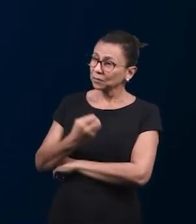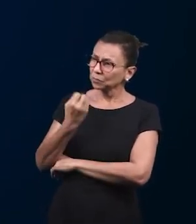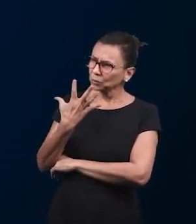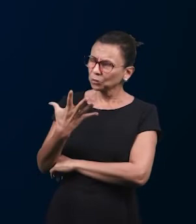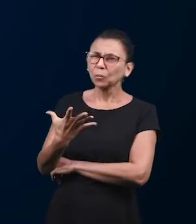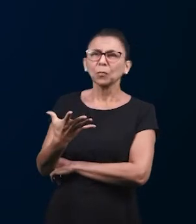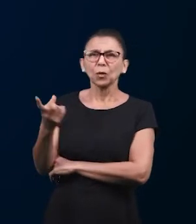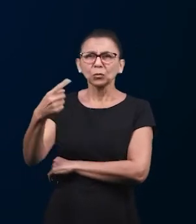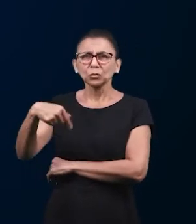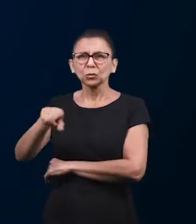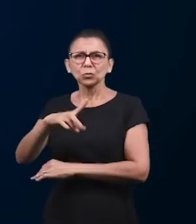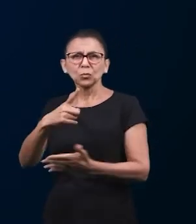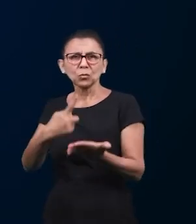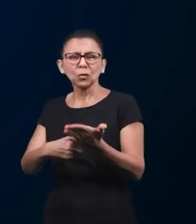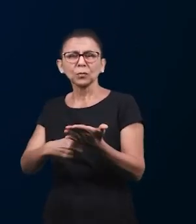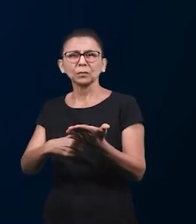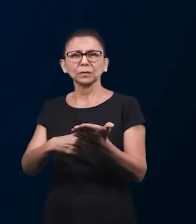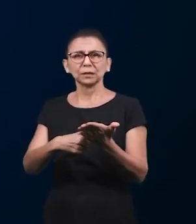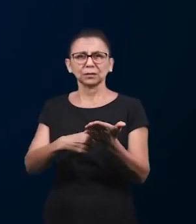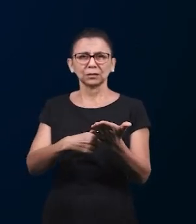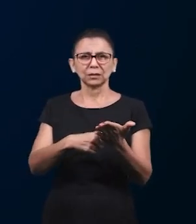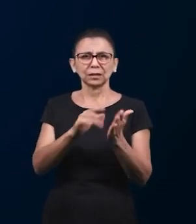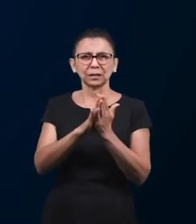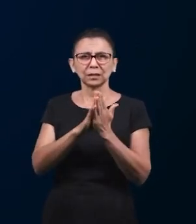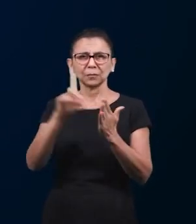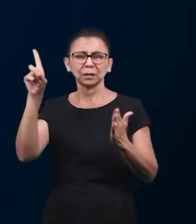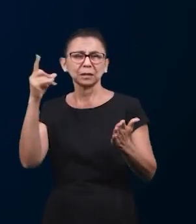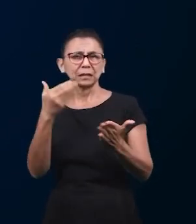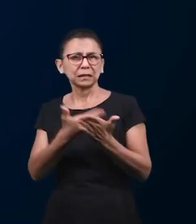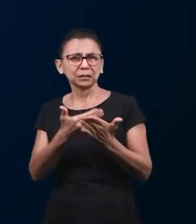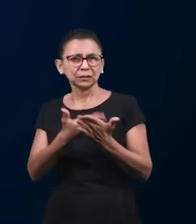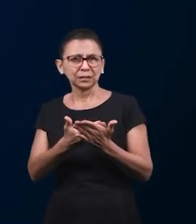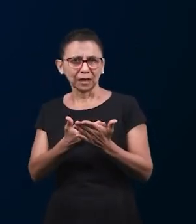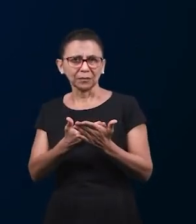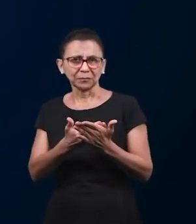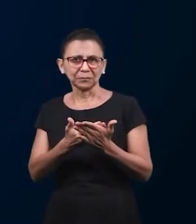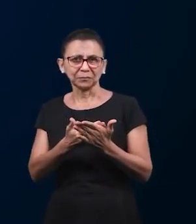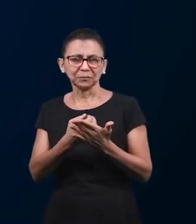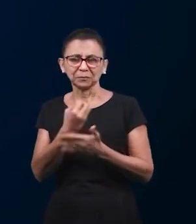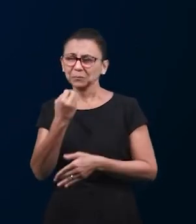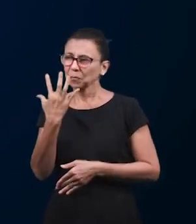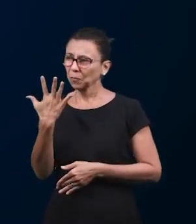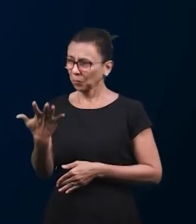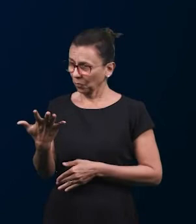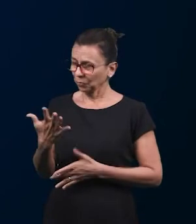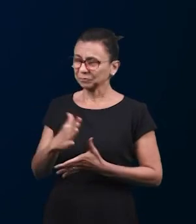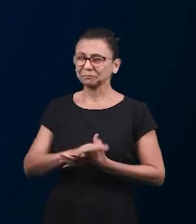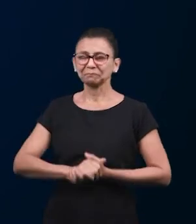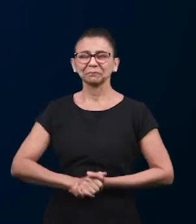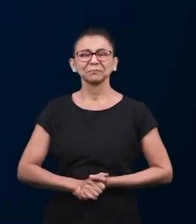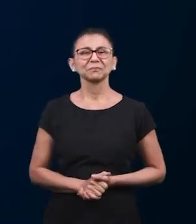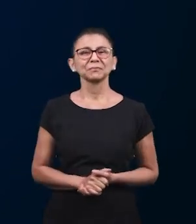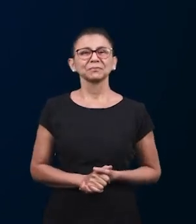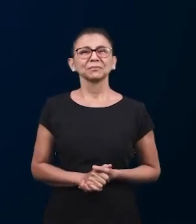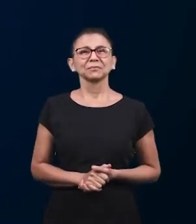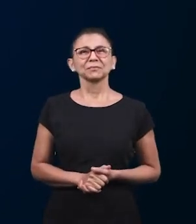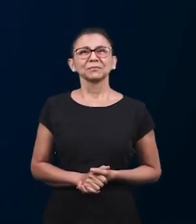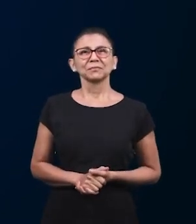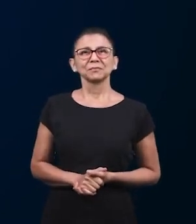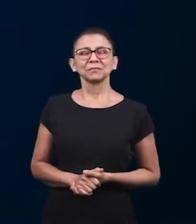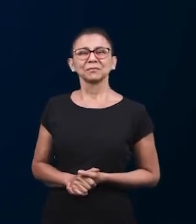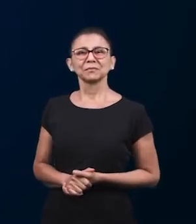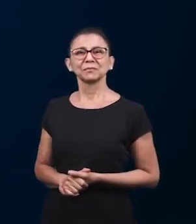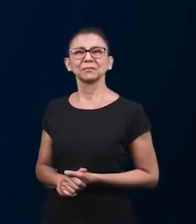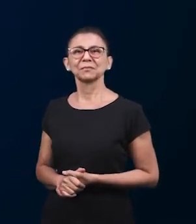вся церковь вовлечена в изучение слова Божия когда они собираются изучают слово Божие очень